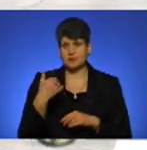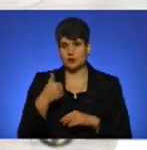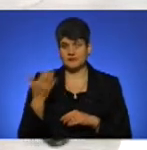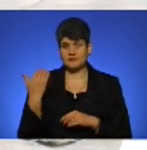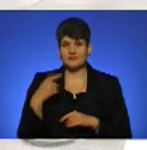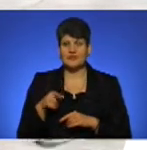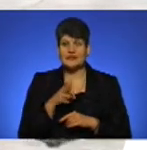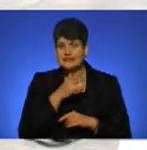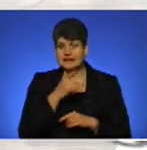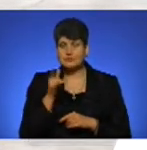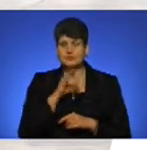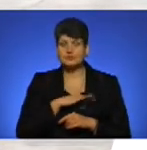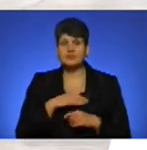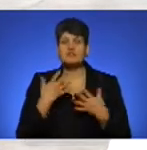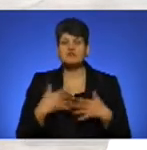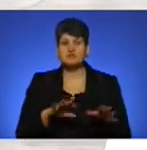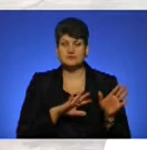На її терміни експлуатації вже давно вийшли.